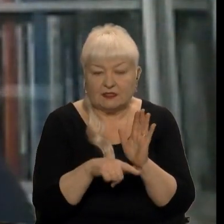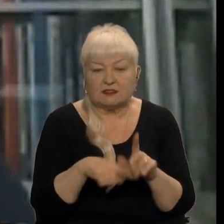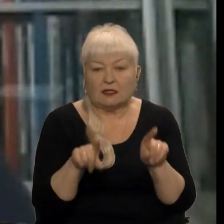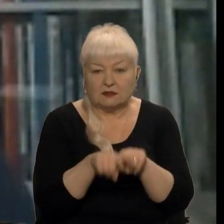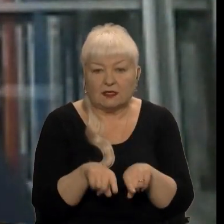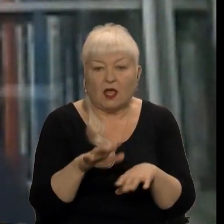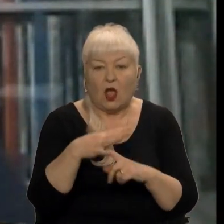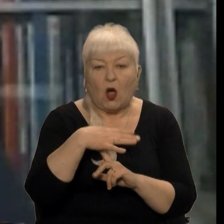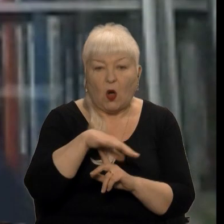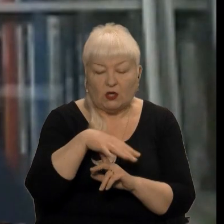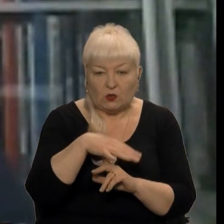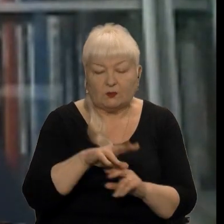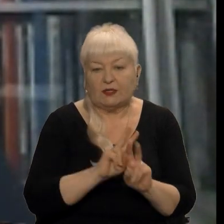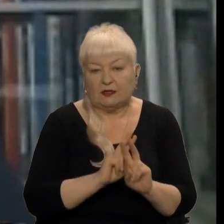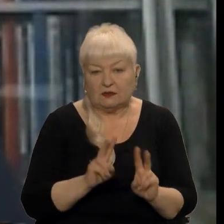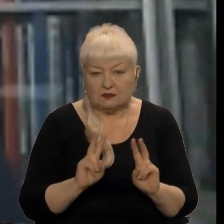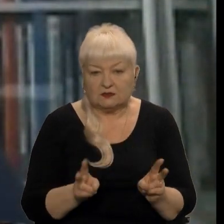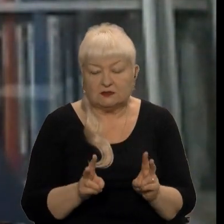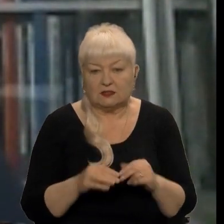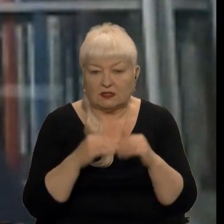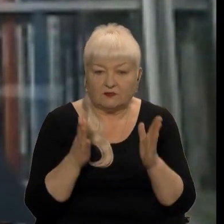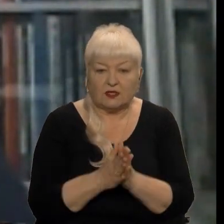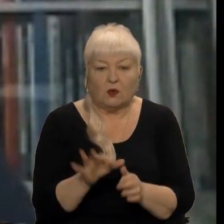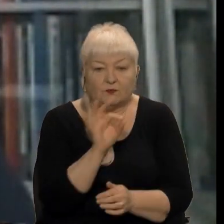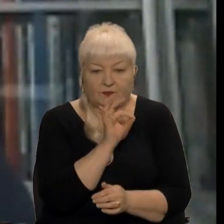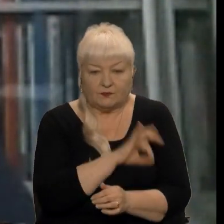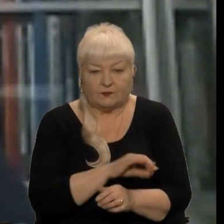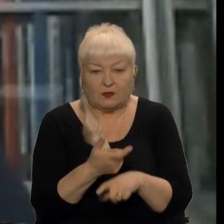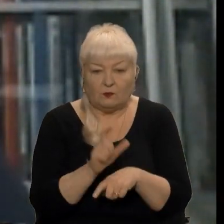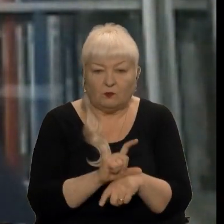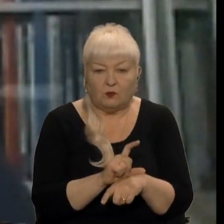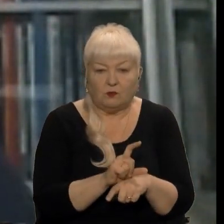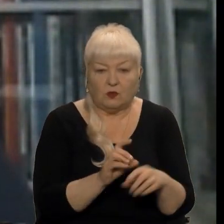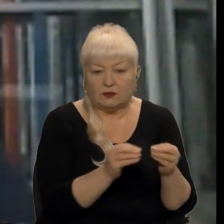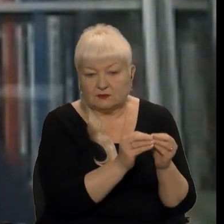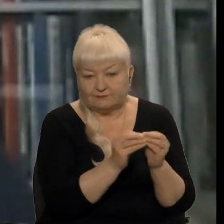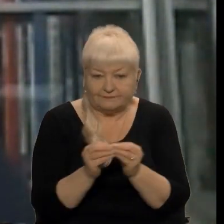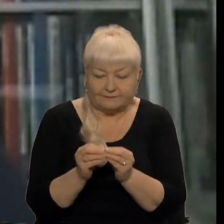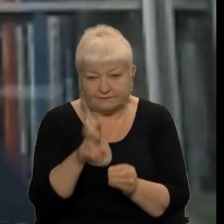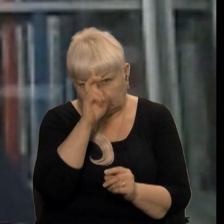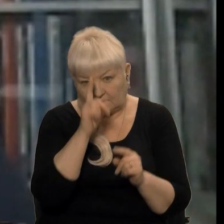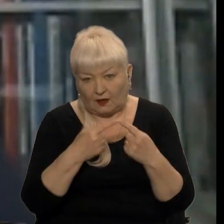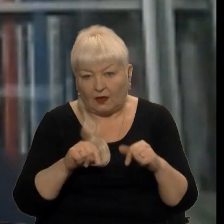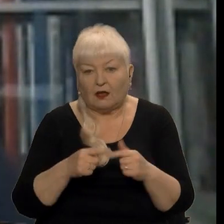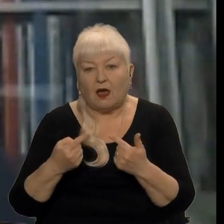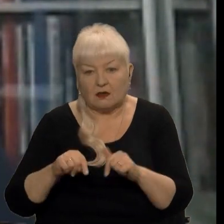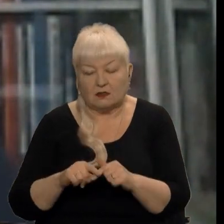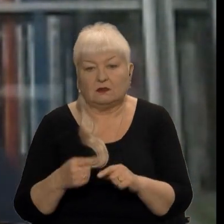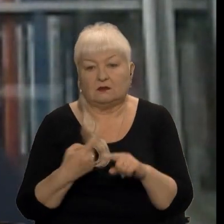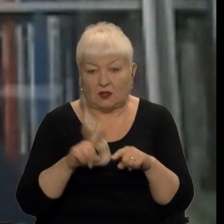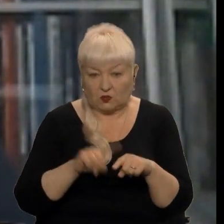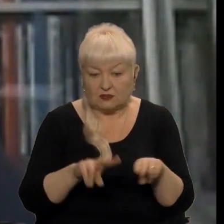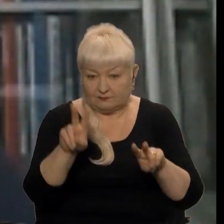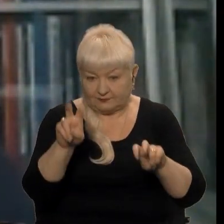гелікоптерів, які загалом експлуатувалися в понад десятку країн, власне, цієї моделі